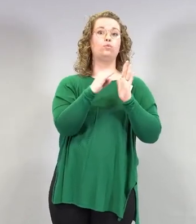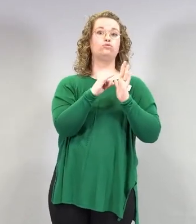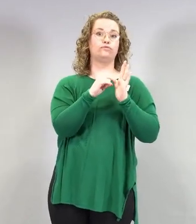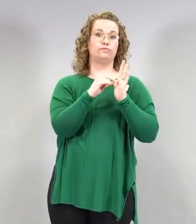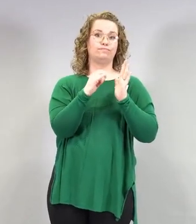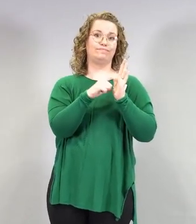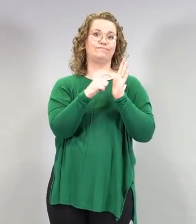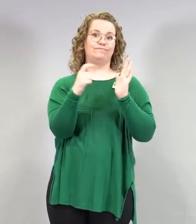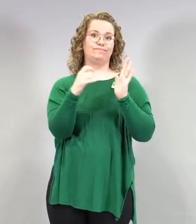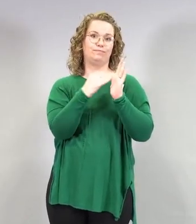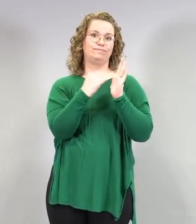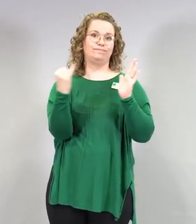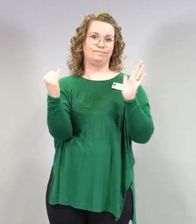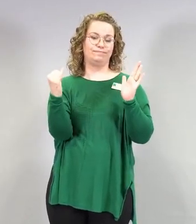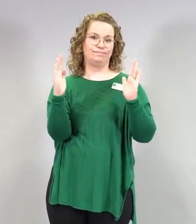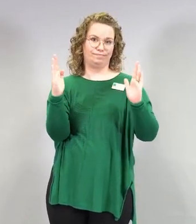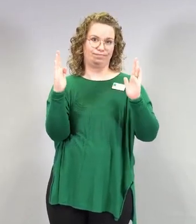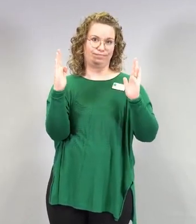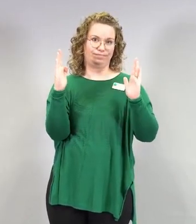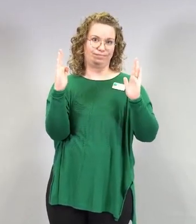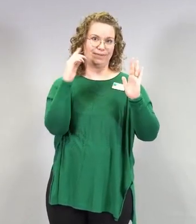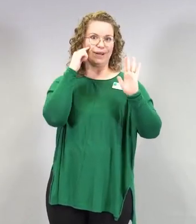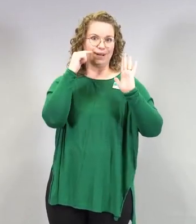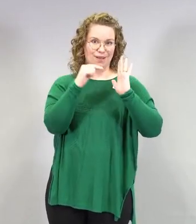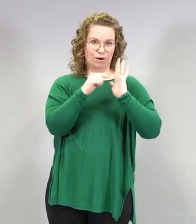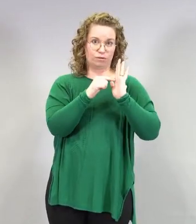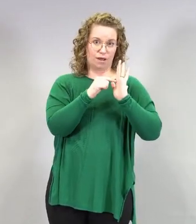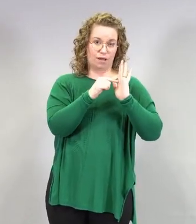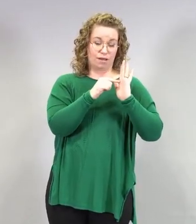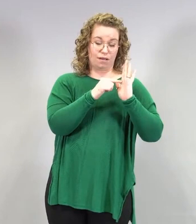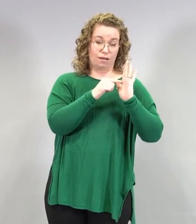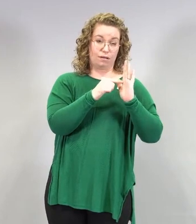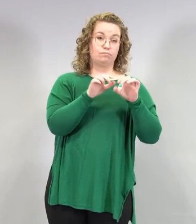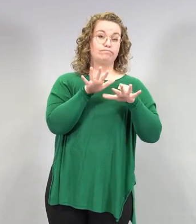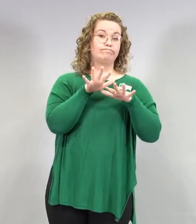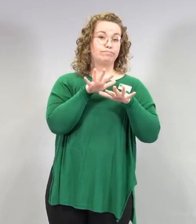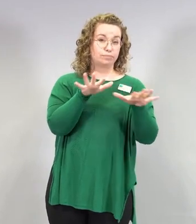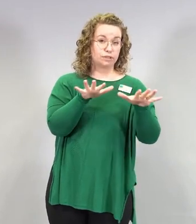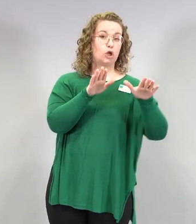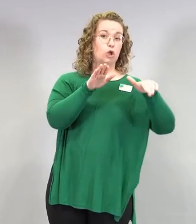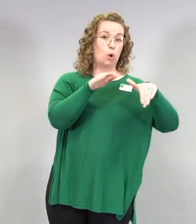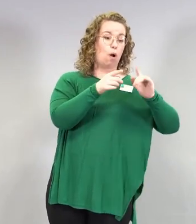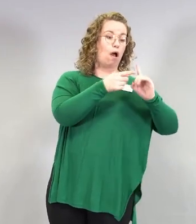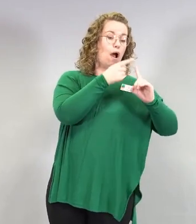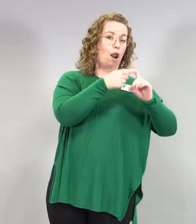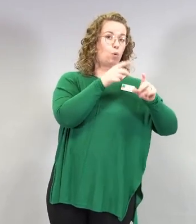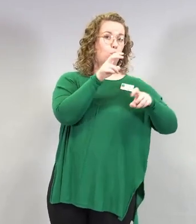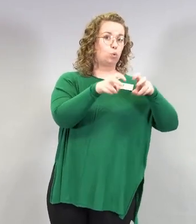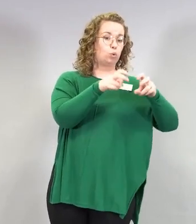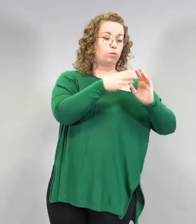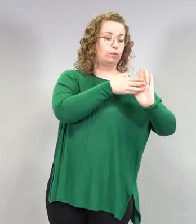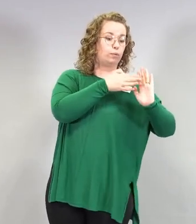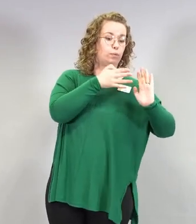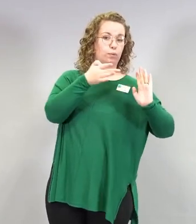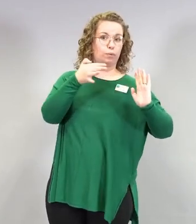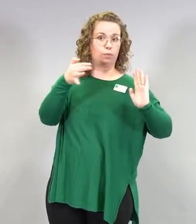iso osa niistä saadaan selville jo tässä hyvin varhaisessa vaiheessa. Ja on äärimmäisen harvinaista se, että